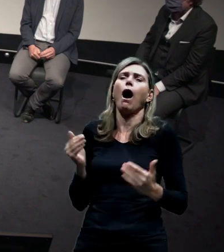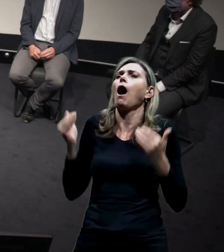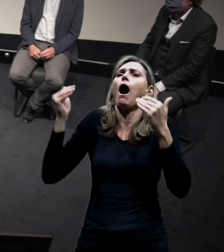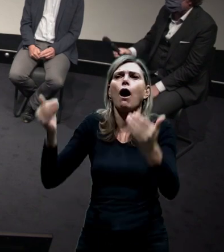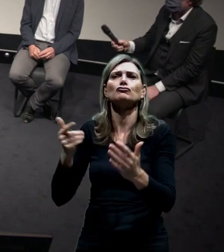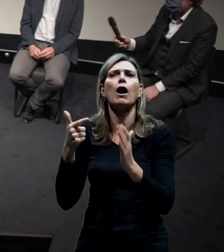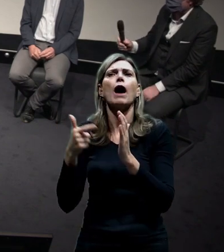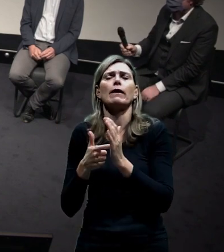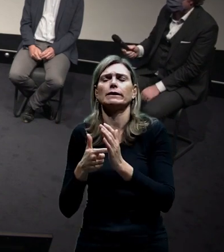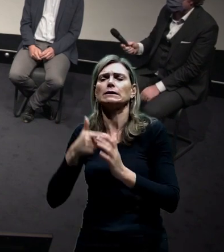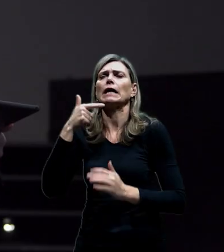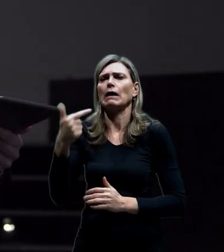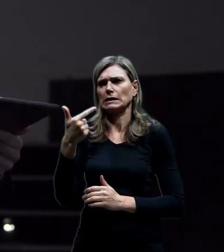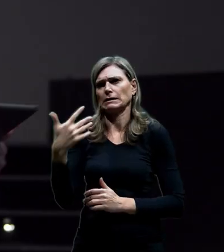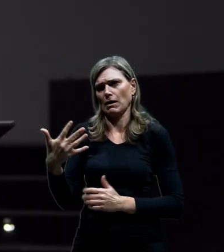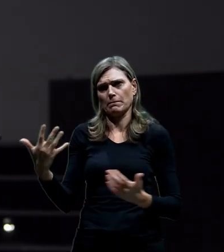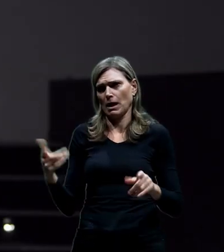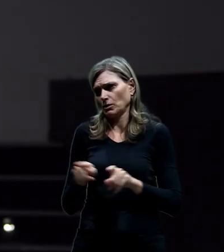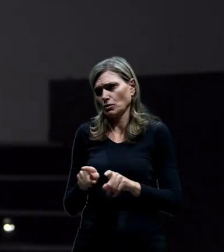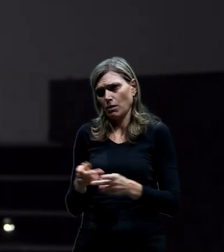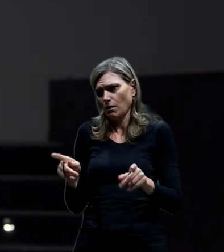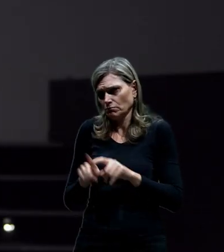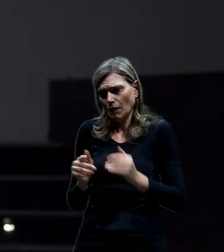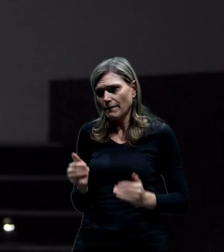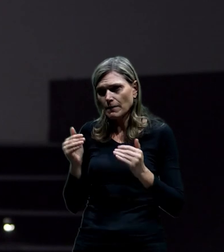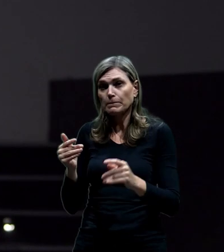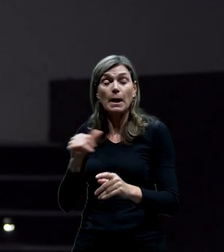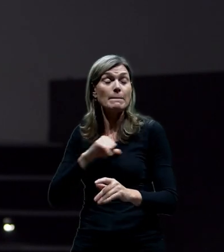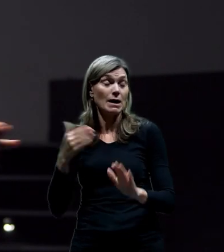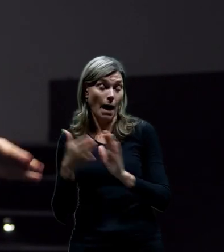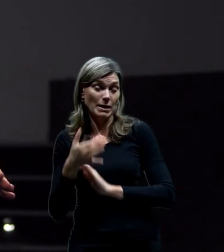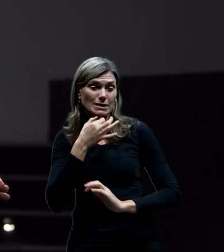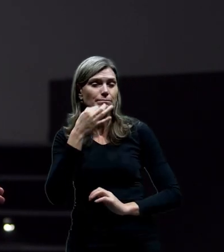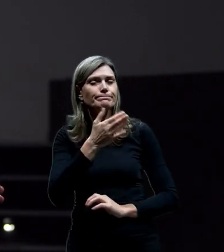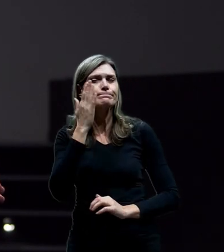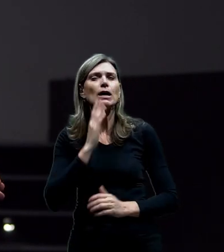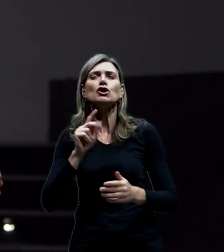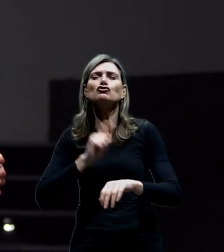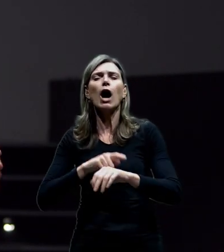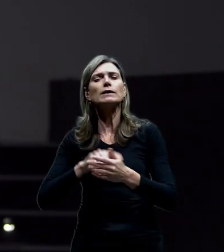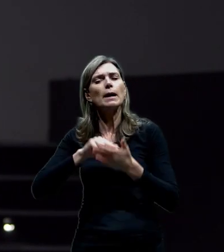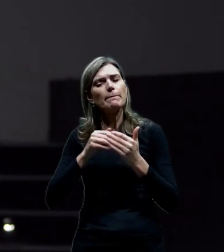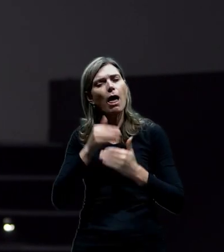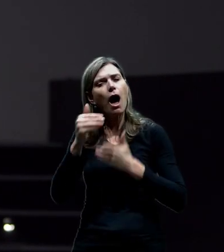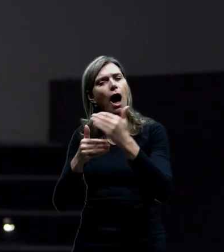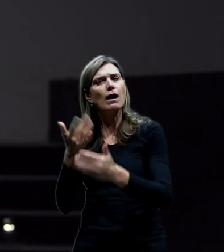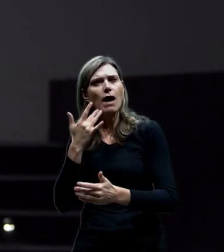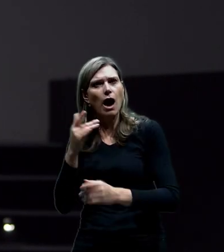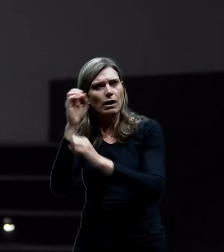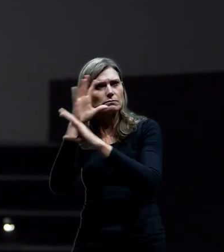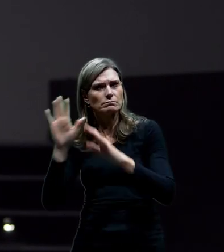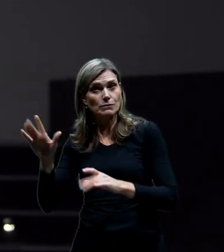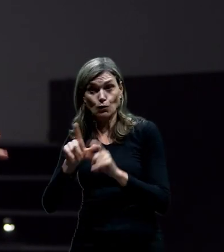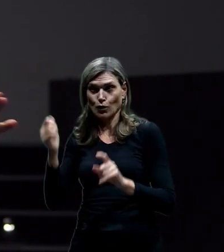poprosit přesnější data, jestli nám mohou, pánové náměstci, doplnit, jak je to tedy s tím časovým harmonogramem. Objevují se tady